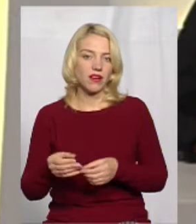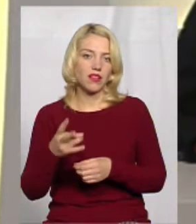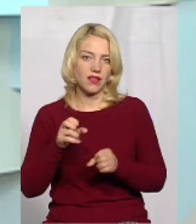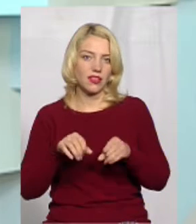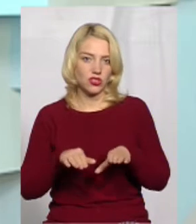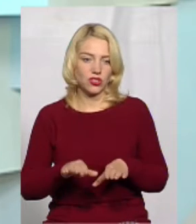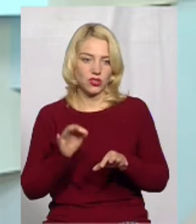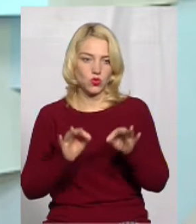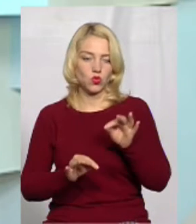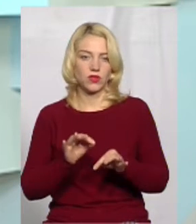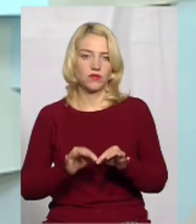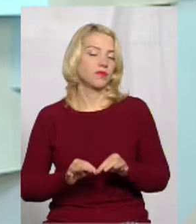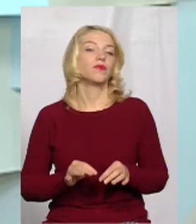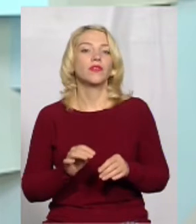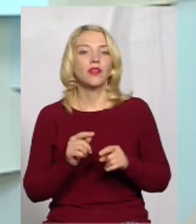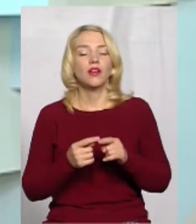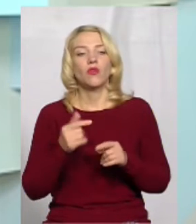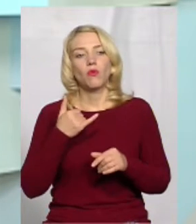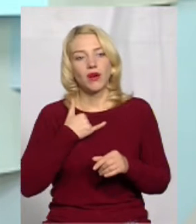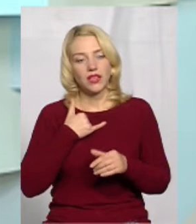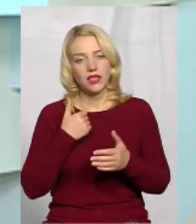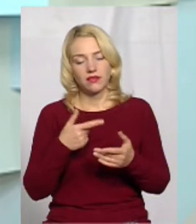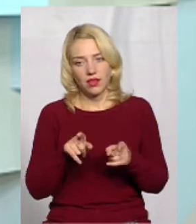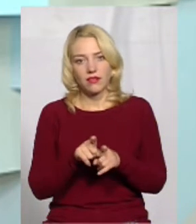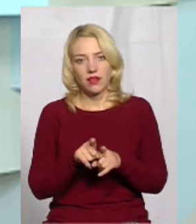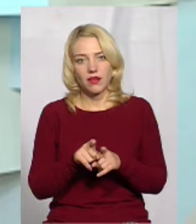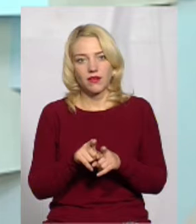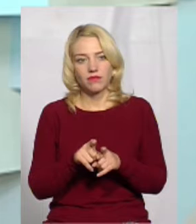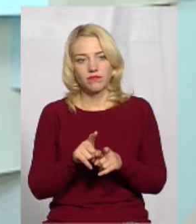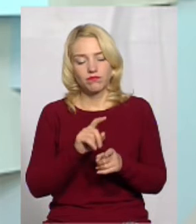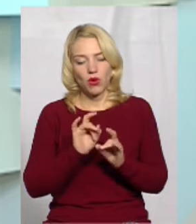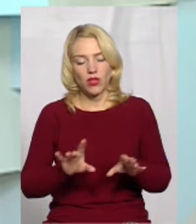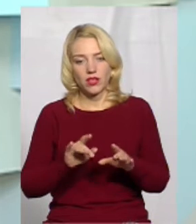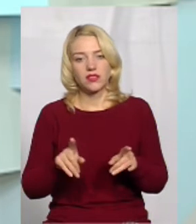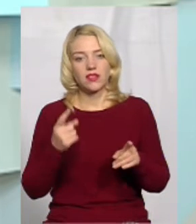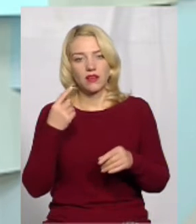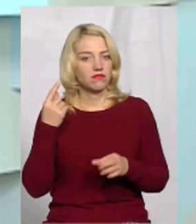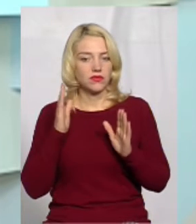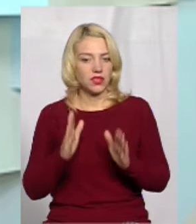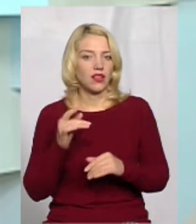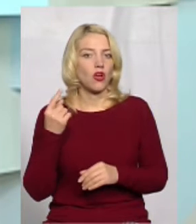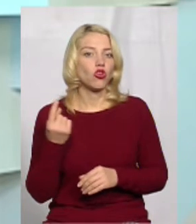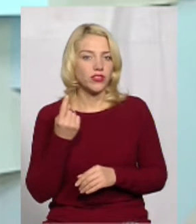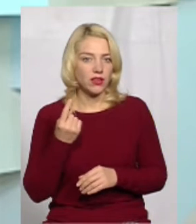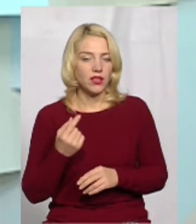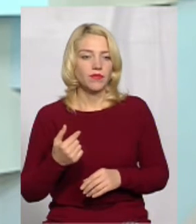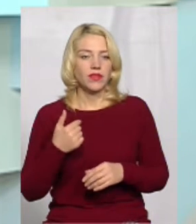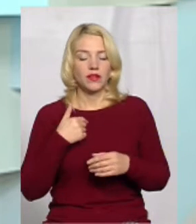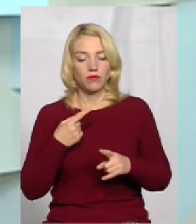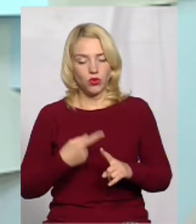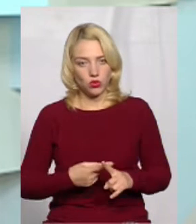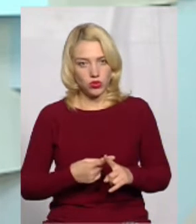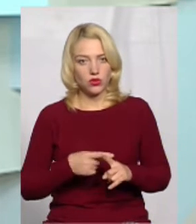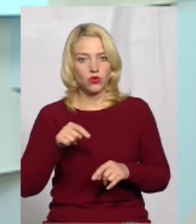рішення суддів. От в мене зараз це таке пояснення одне. Плюс тут я не буду